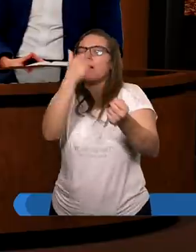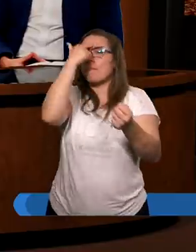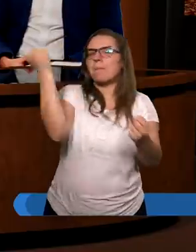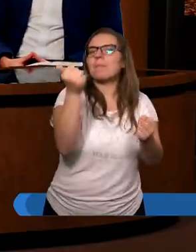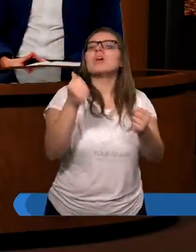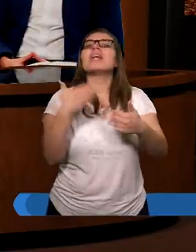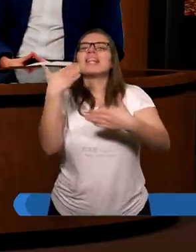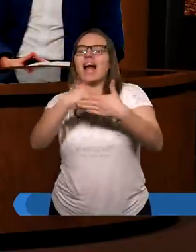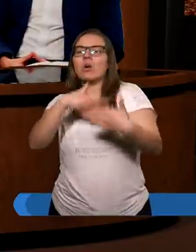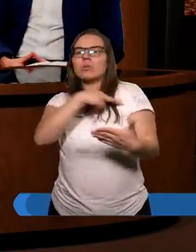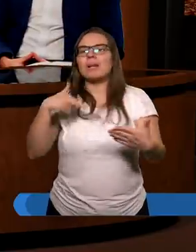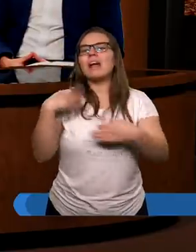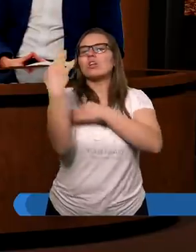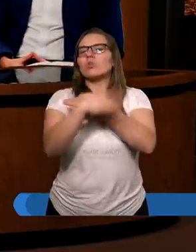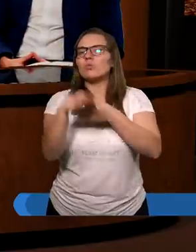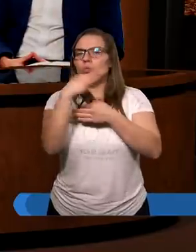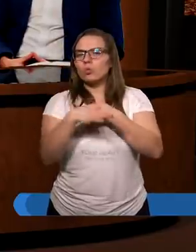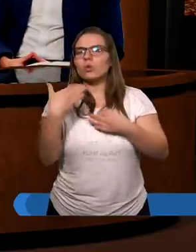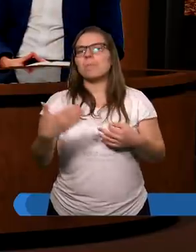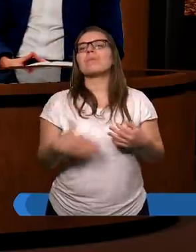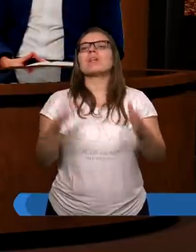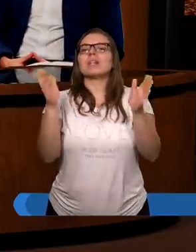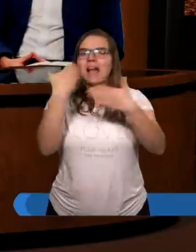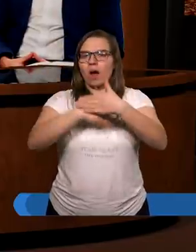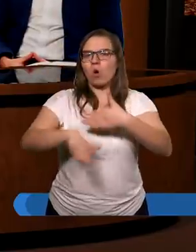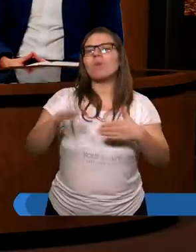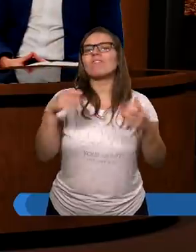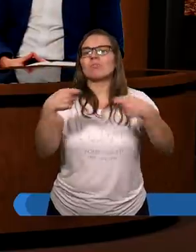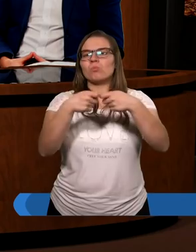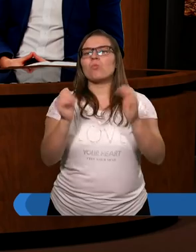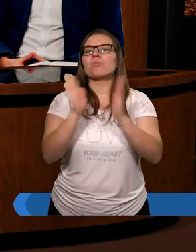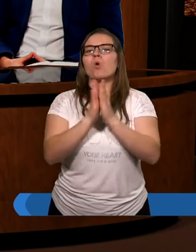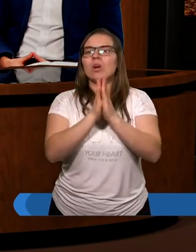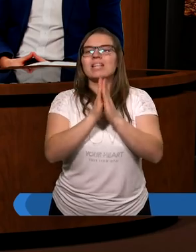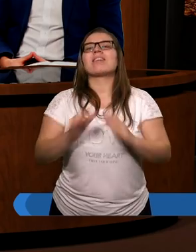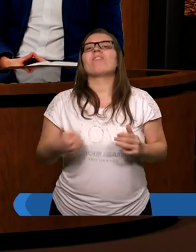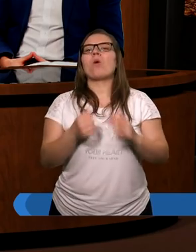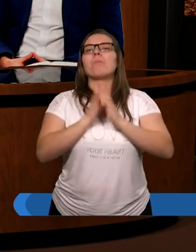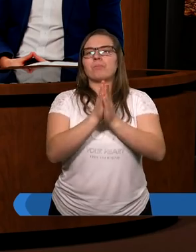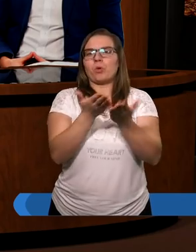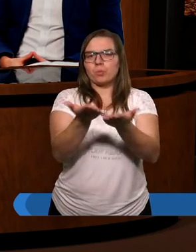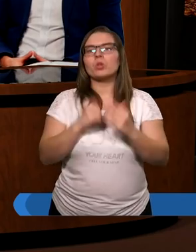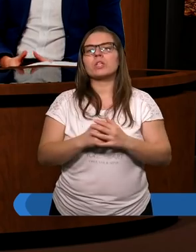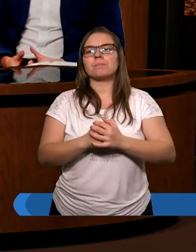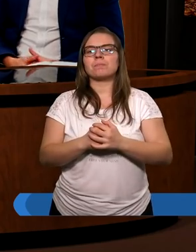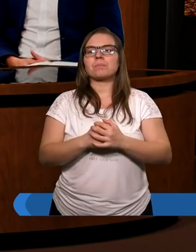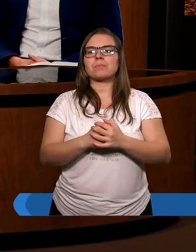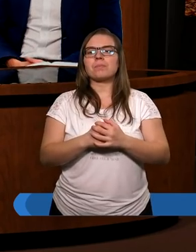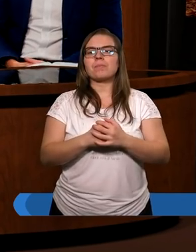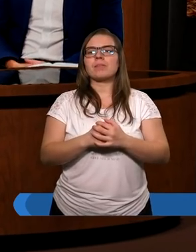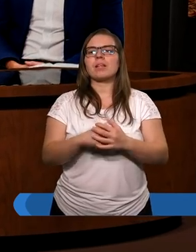Obecnie zakończymy nasze studium, zakończymy wspólną modlitwą. Poproszę Grzegorza.